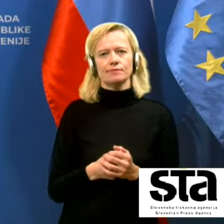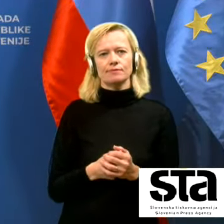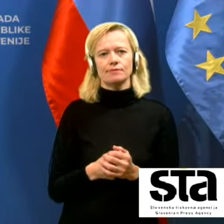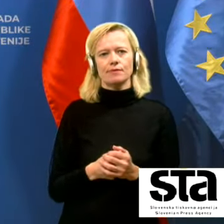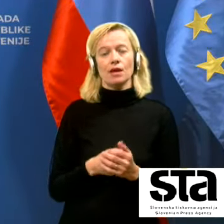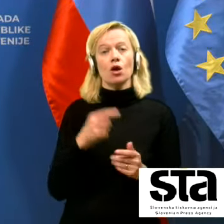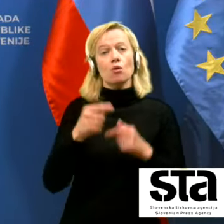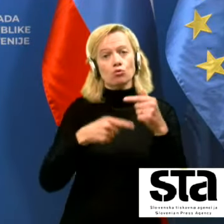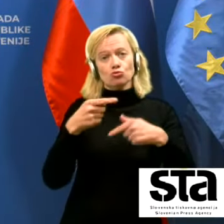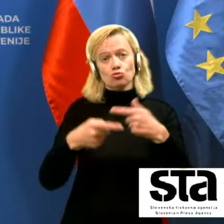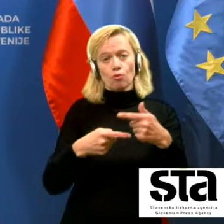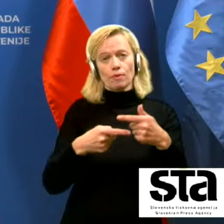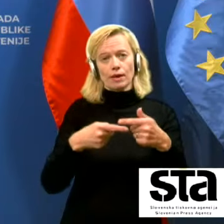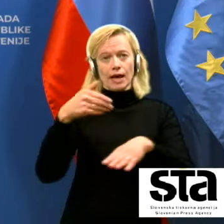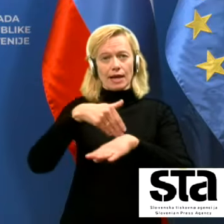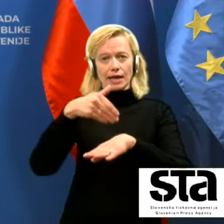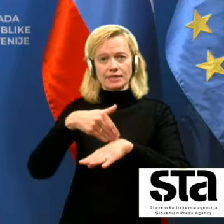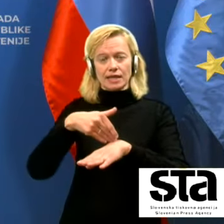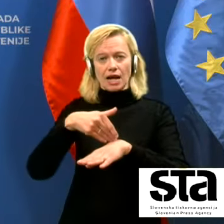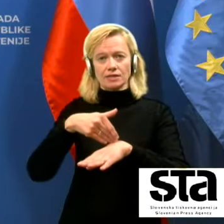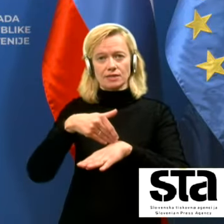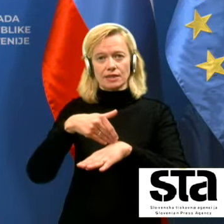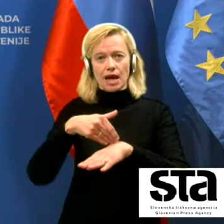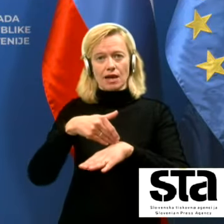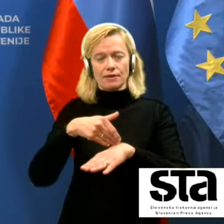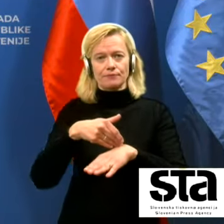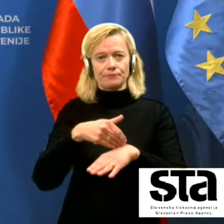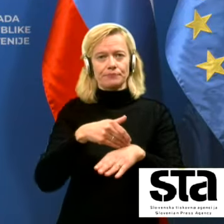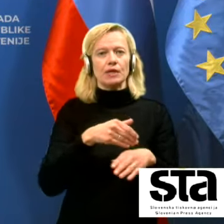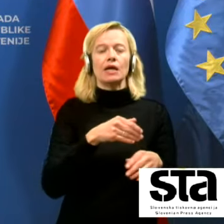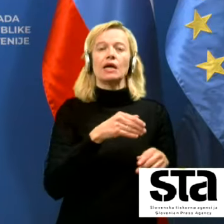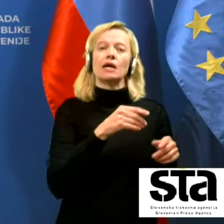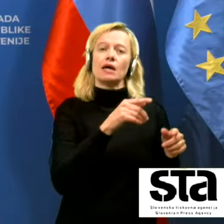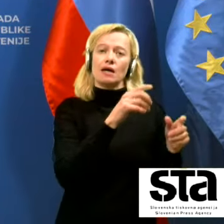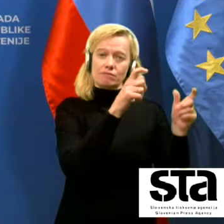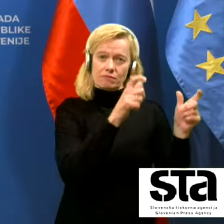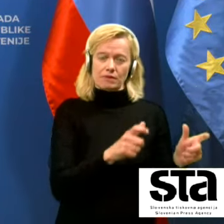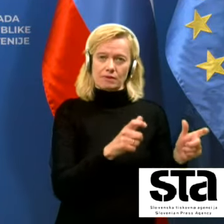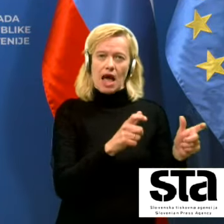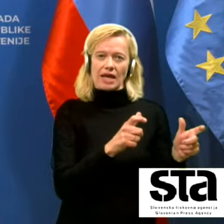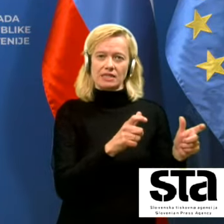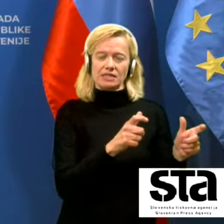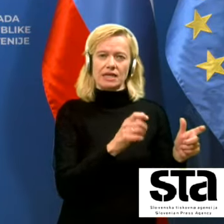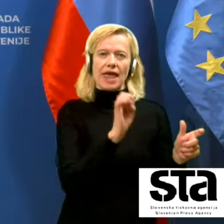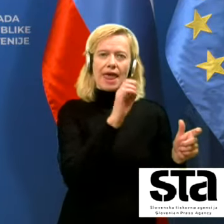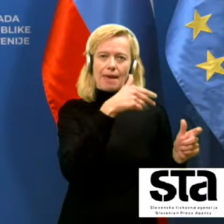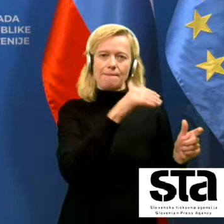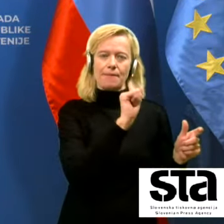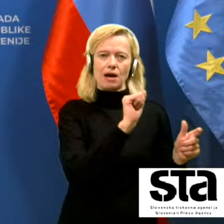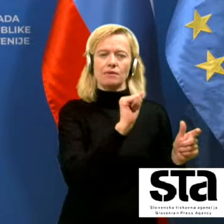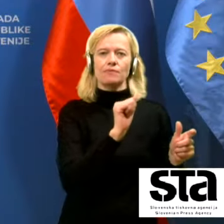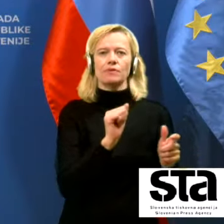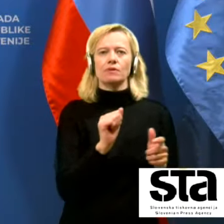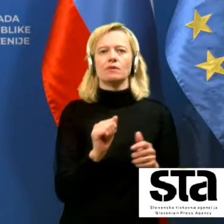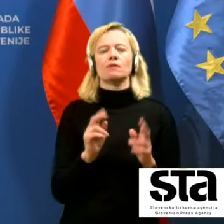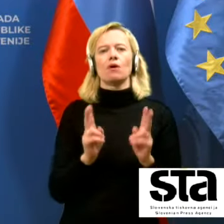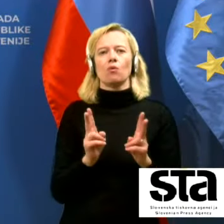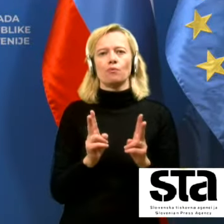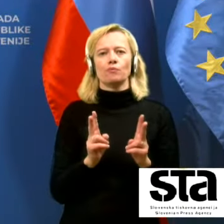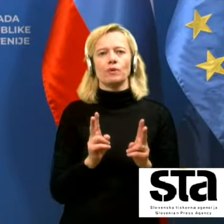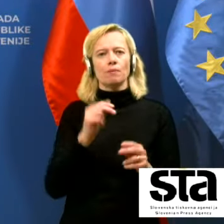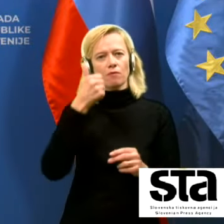postopek registracije na tej Evropski agenciji EMI pač poteka zdaj sveda prvo morajo proizvajalce